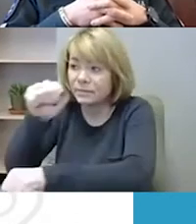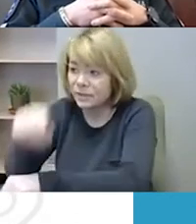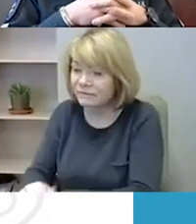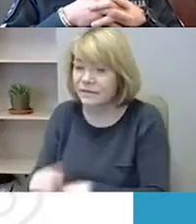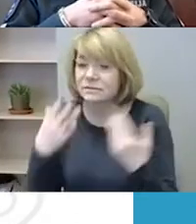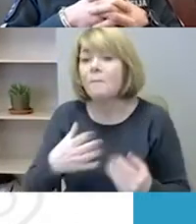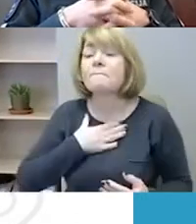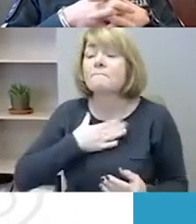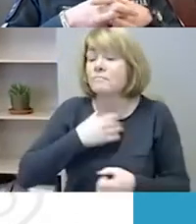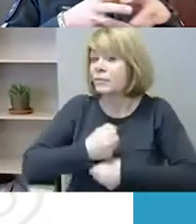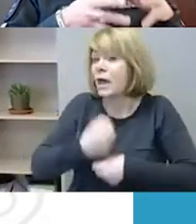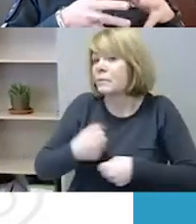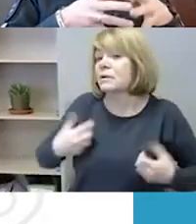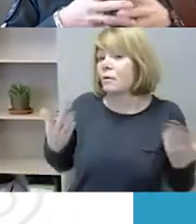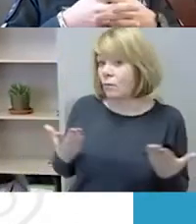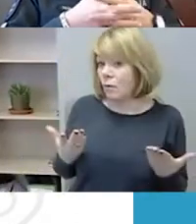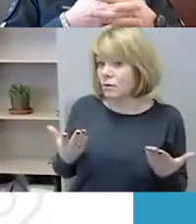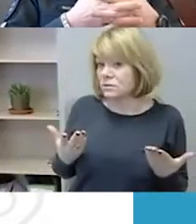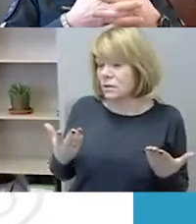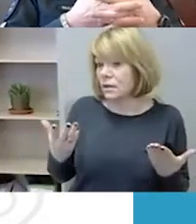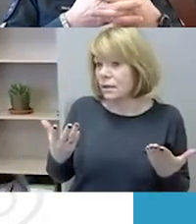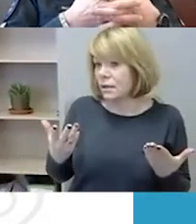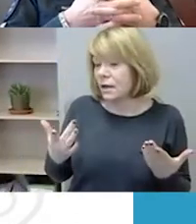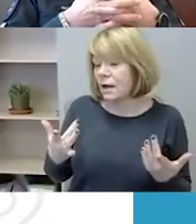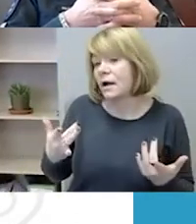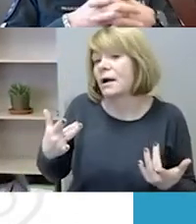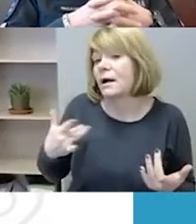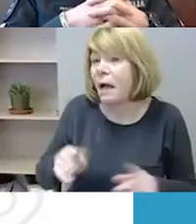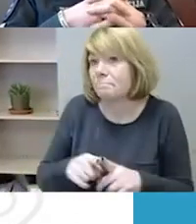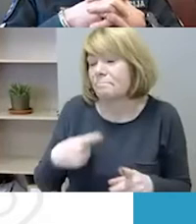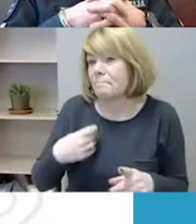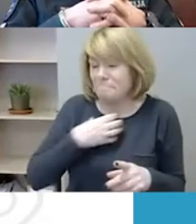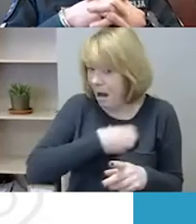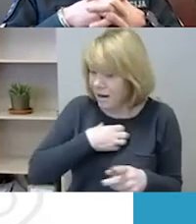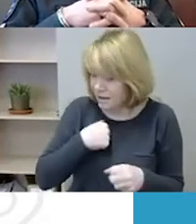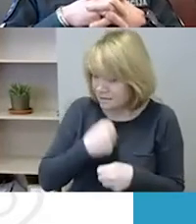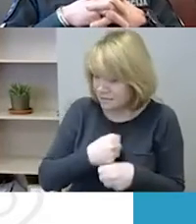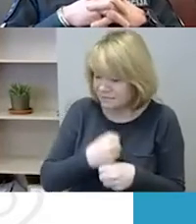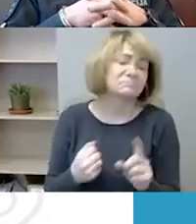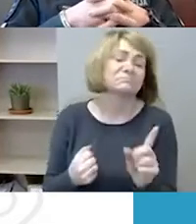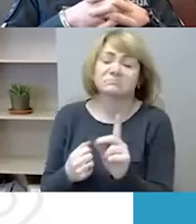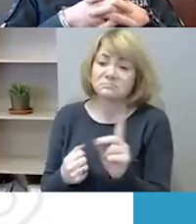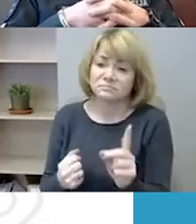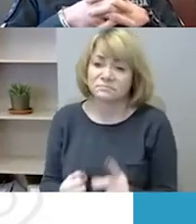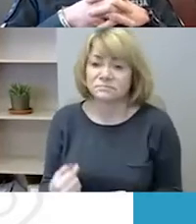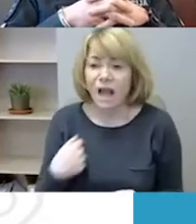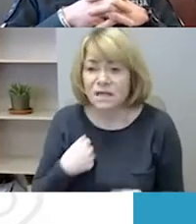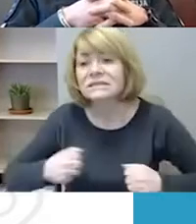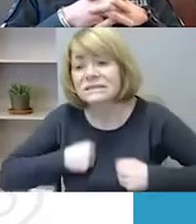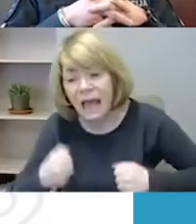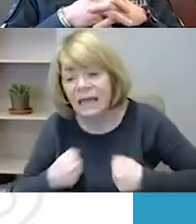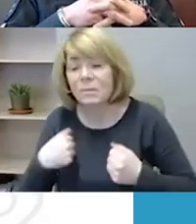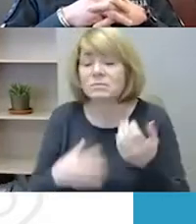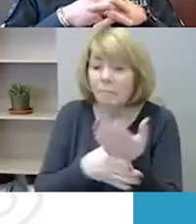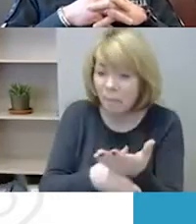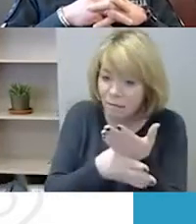rolė yra, na, tik turbūt tokia, na, galbūt netgi nepagrindinė. Taip, mes tą darome, bet ir tikrai